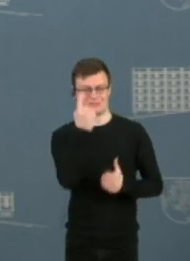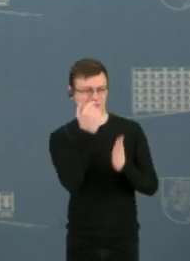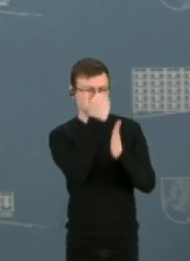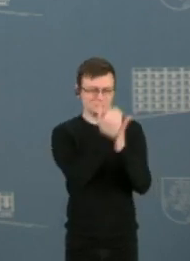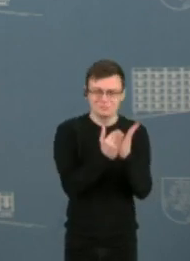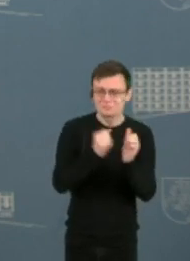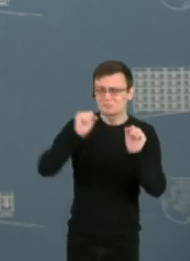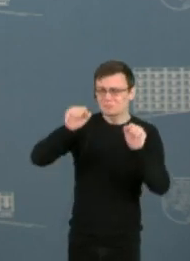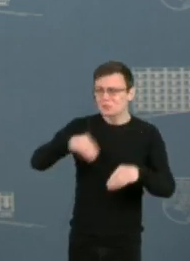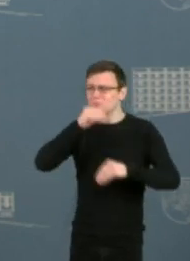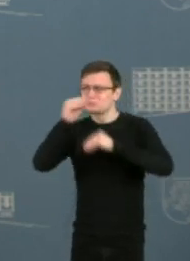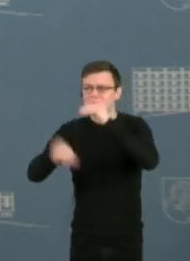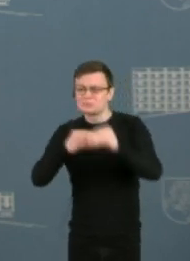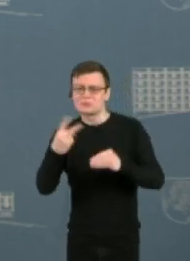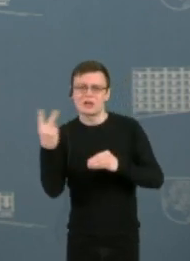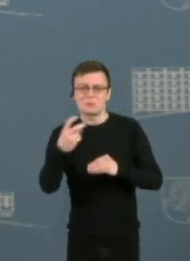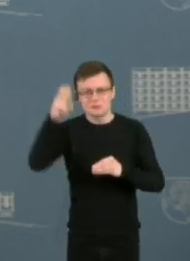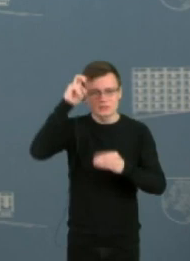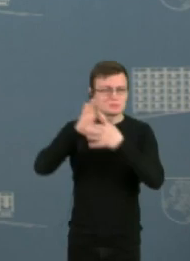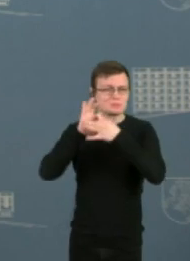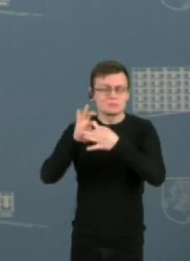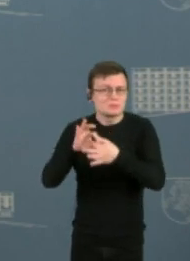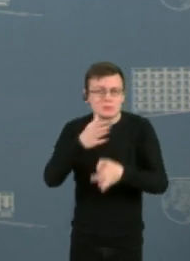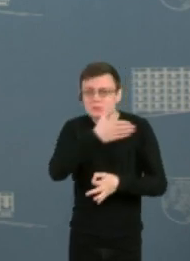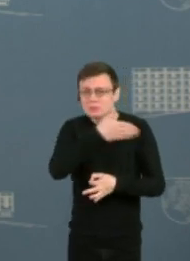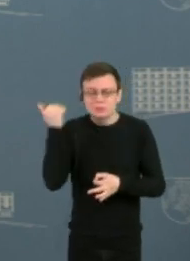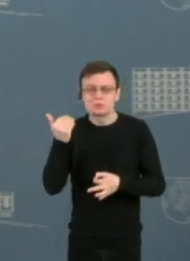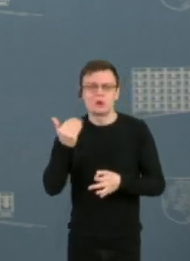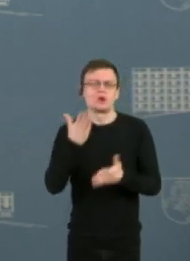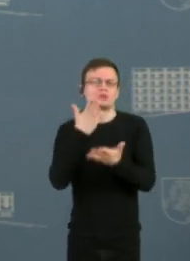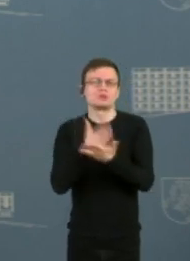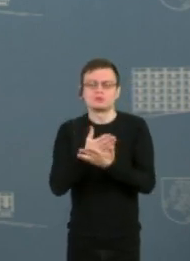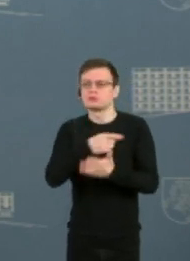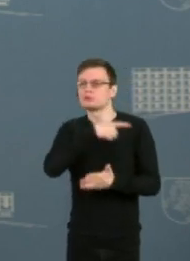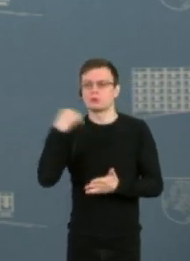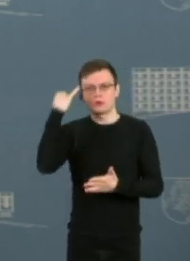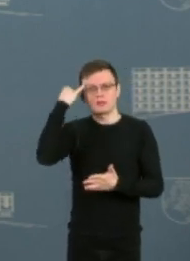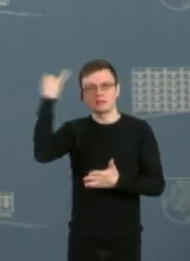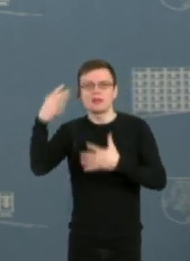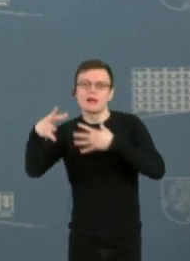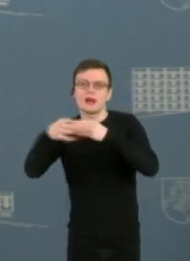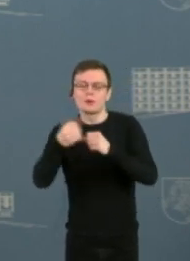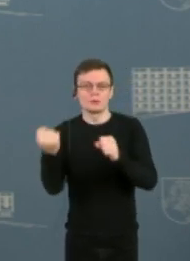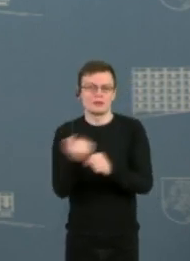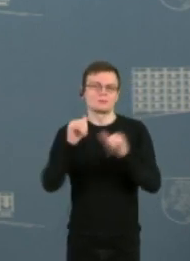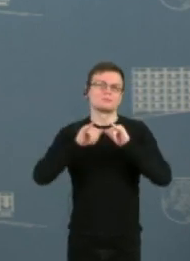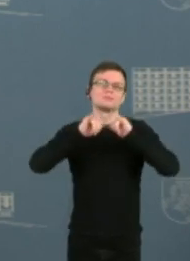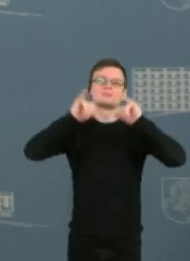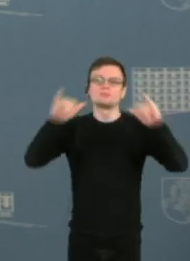kurti dvi šalių santykius, tačiau turime daug bendrų interesų, kurios verta plėtoti ir